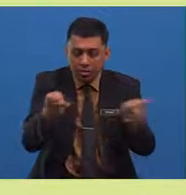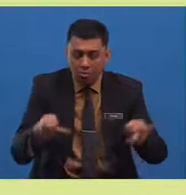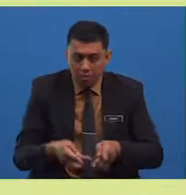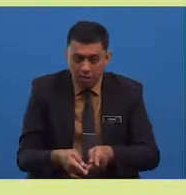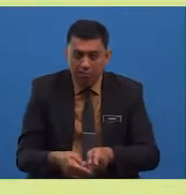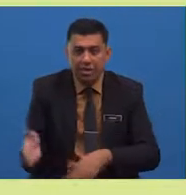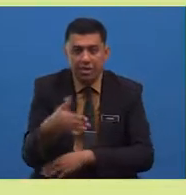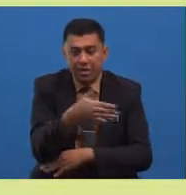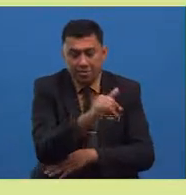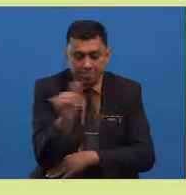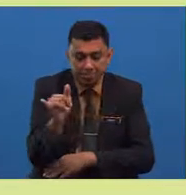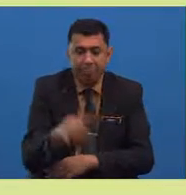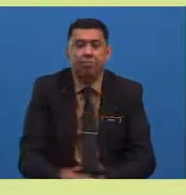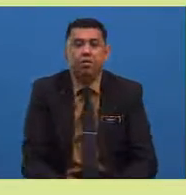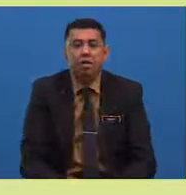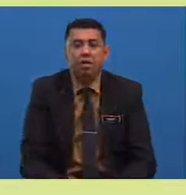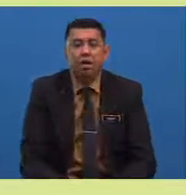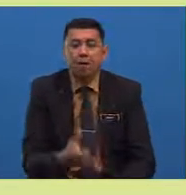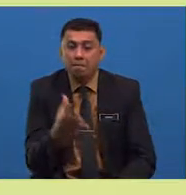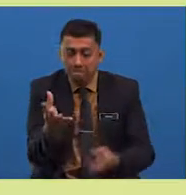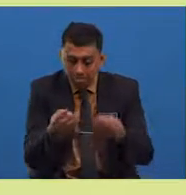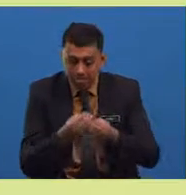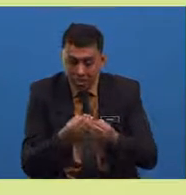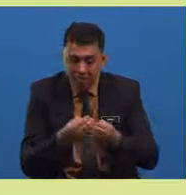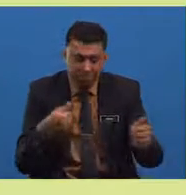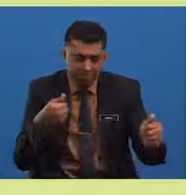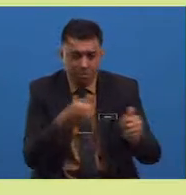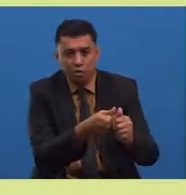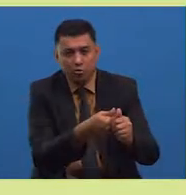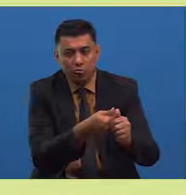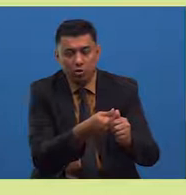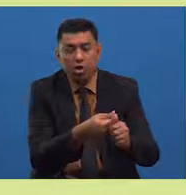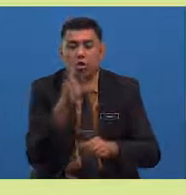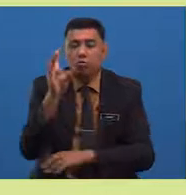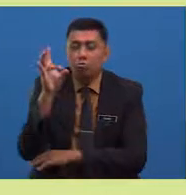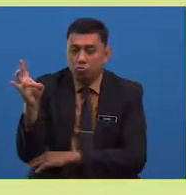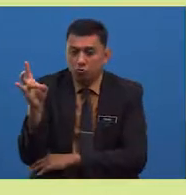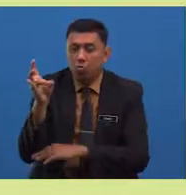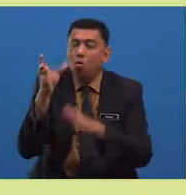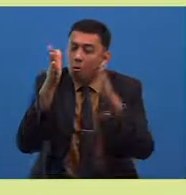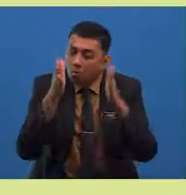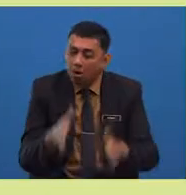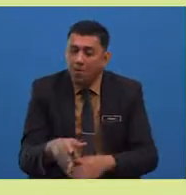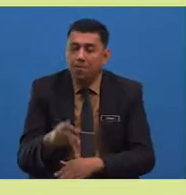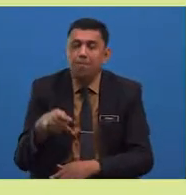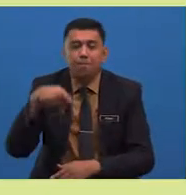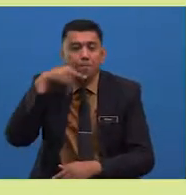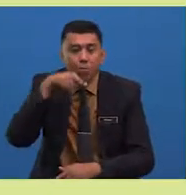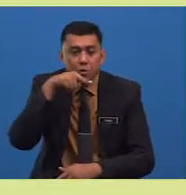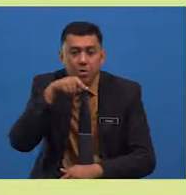bongsu meminta izin untuk mengikuti ketujuh-tujuh orang puteri. itu